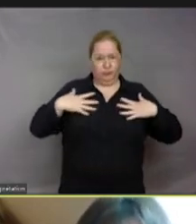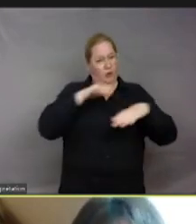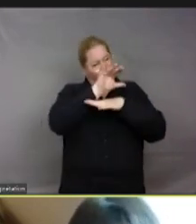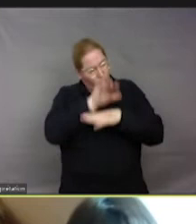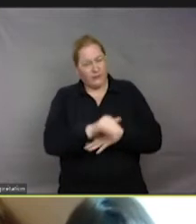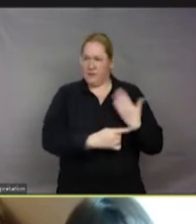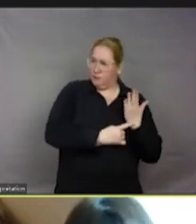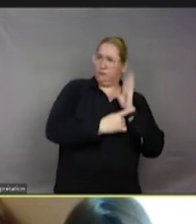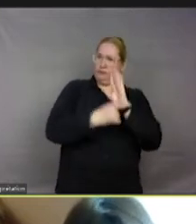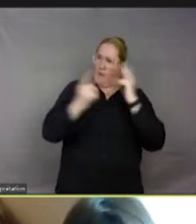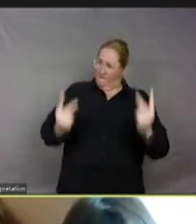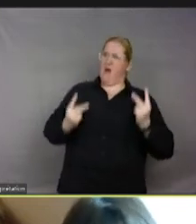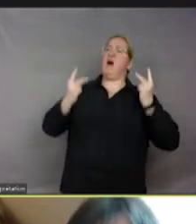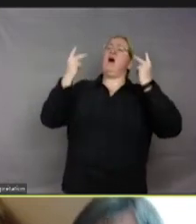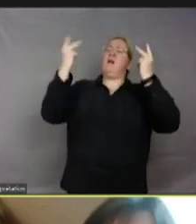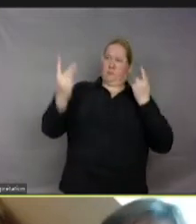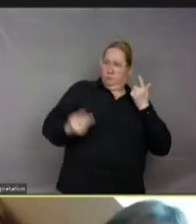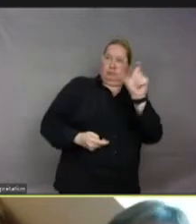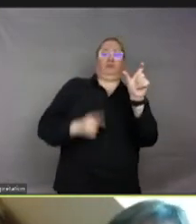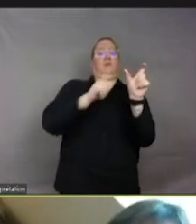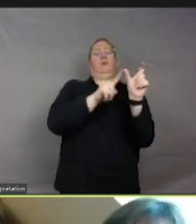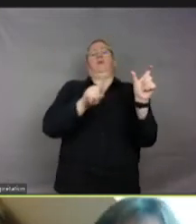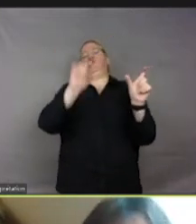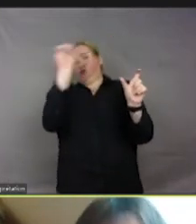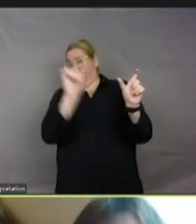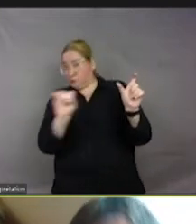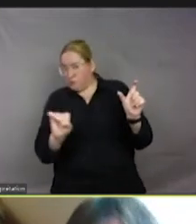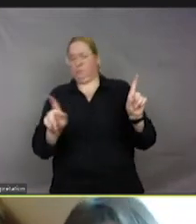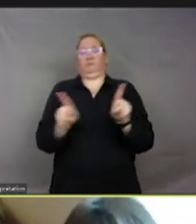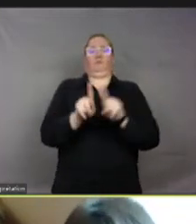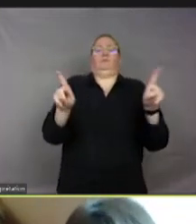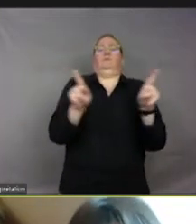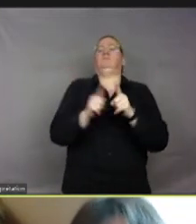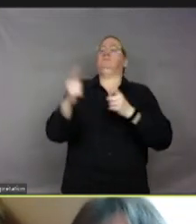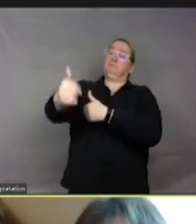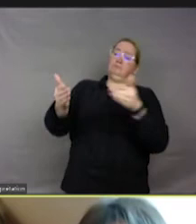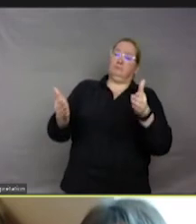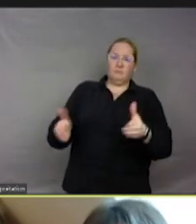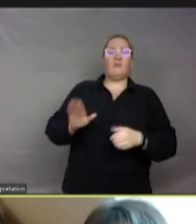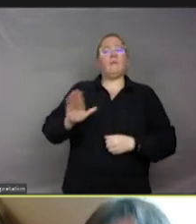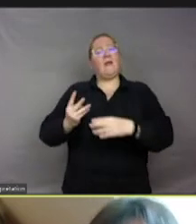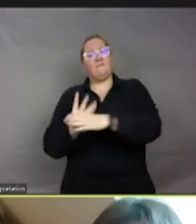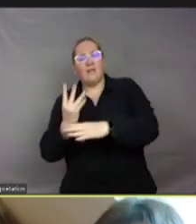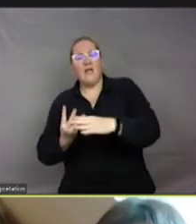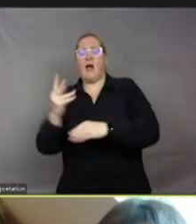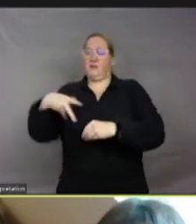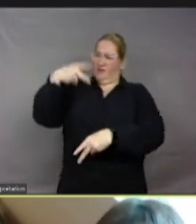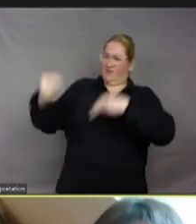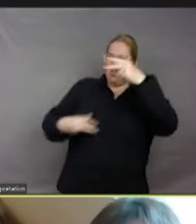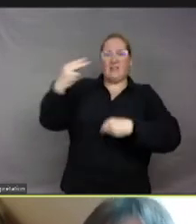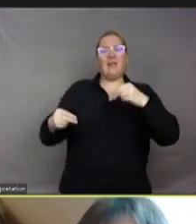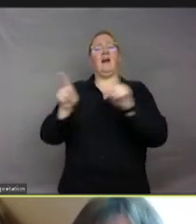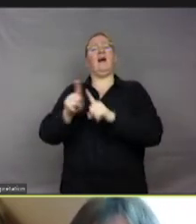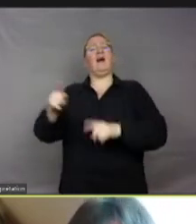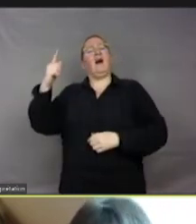des animaux, on va parler de sentience ». Et puis, on le trouve également dans les cercles véganes, végétaliens, antispécistes en